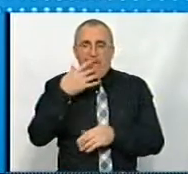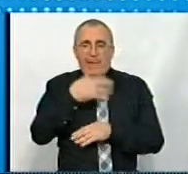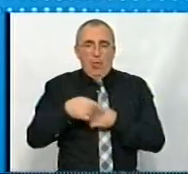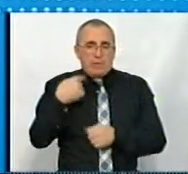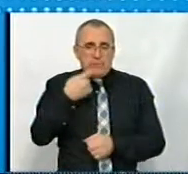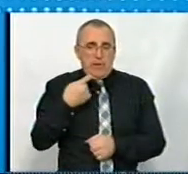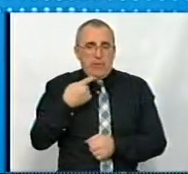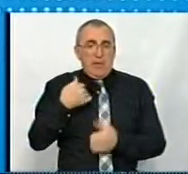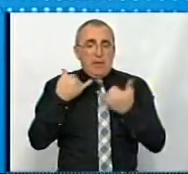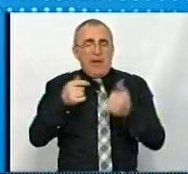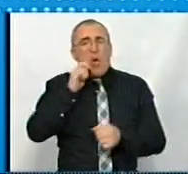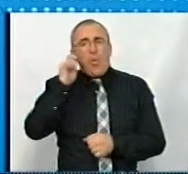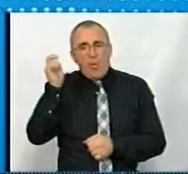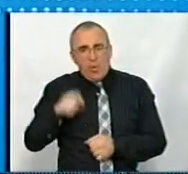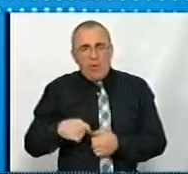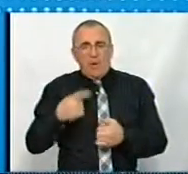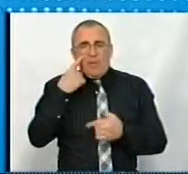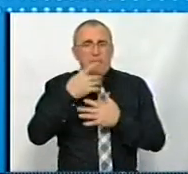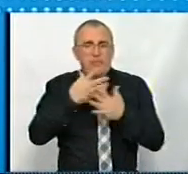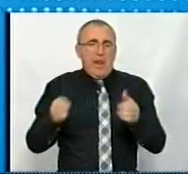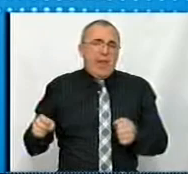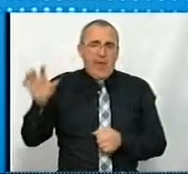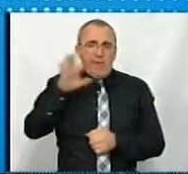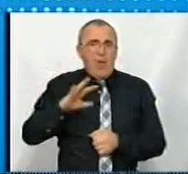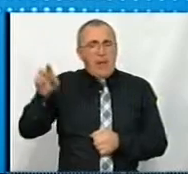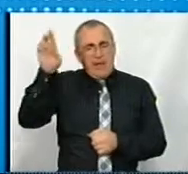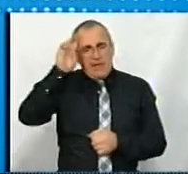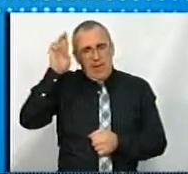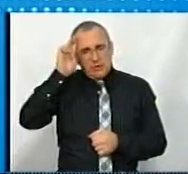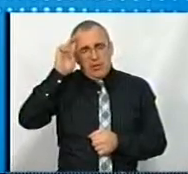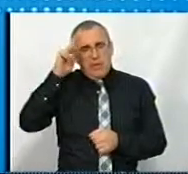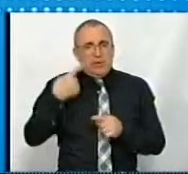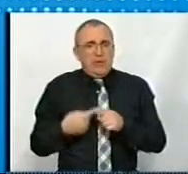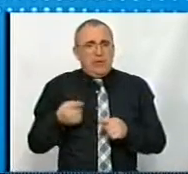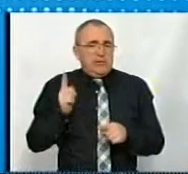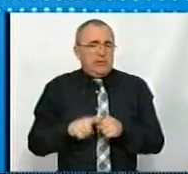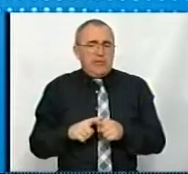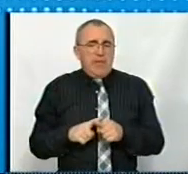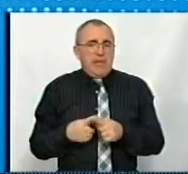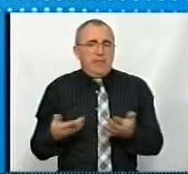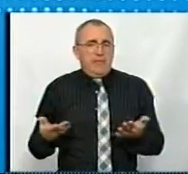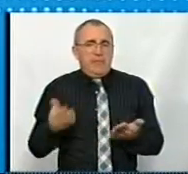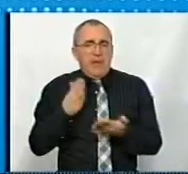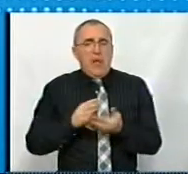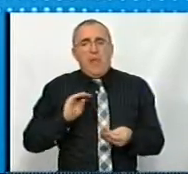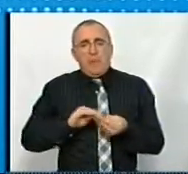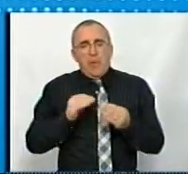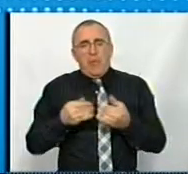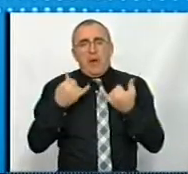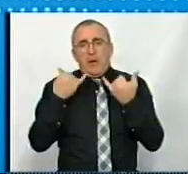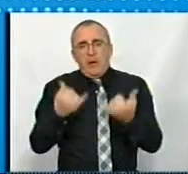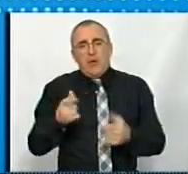І для України, і для більшості європейських держав, і це, певним чином, є проблемою для